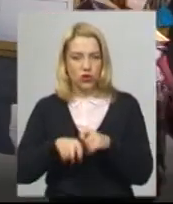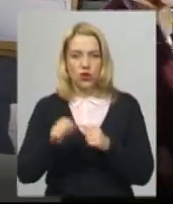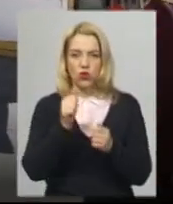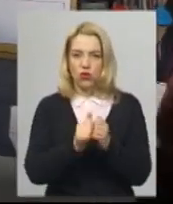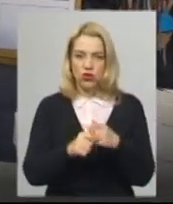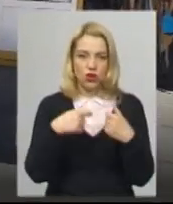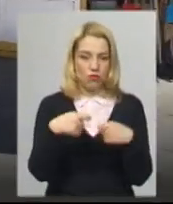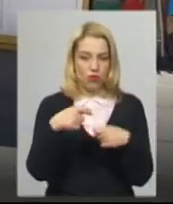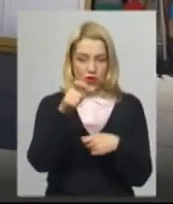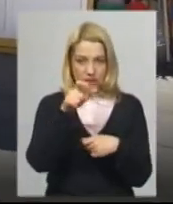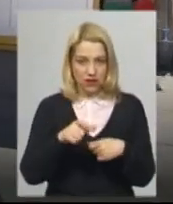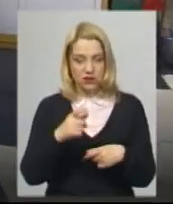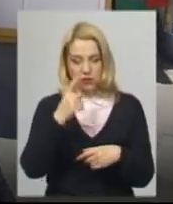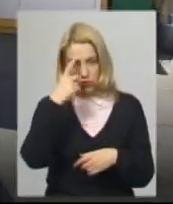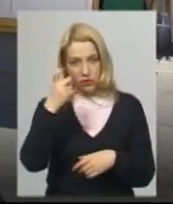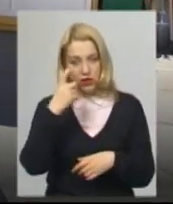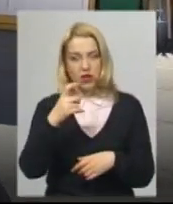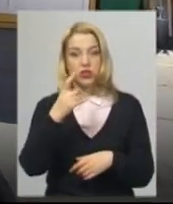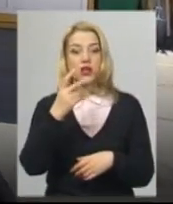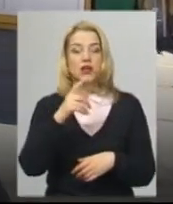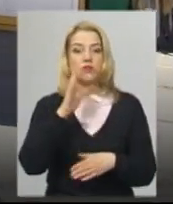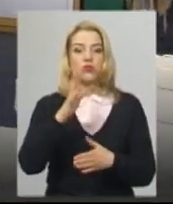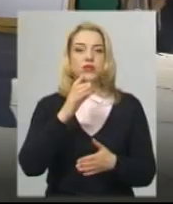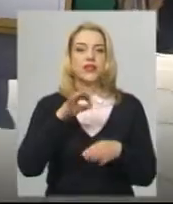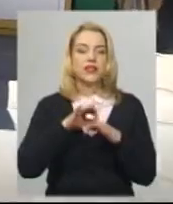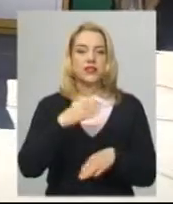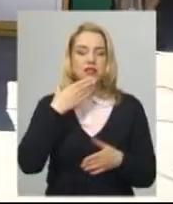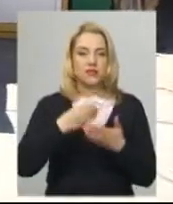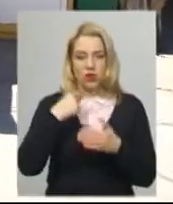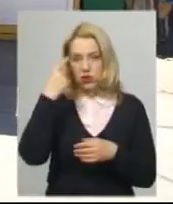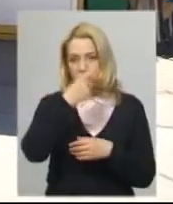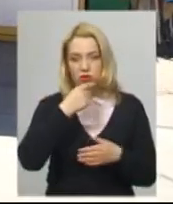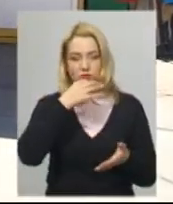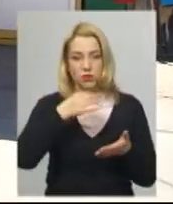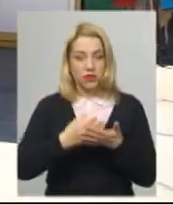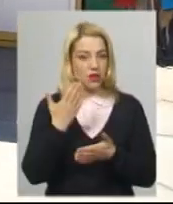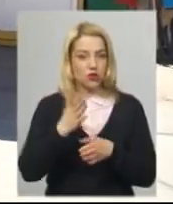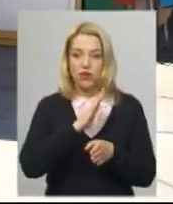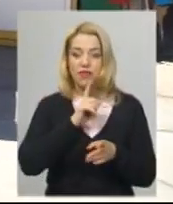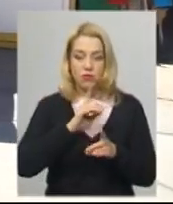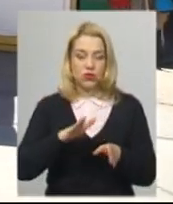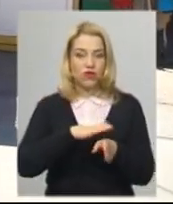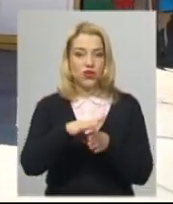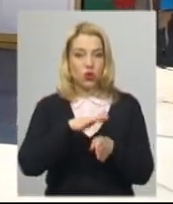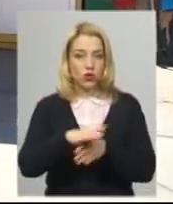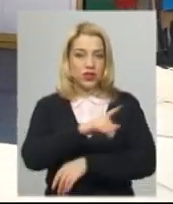відповідальність за недотримання санітарних норм. І в разі недотримання санітарних норм ми просто